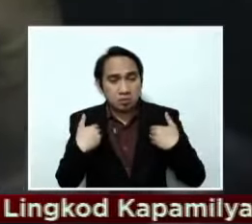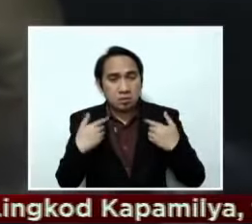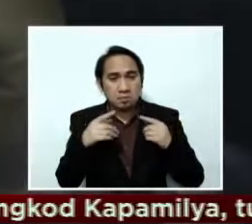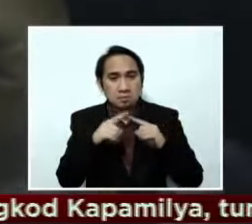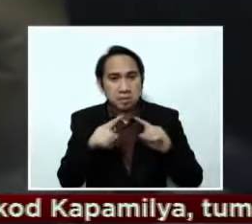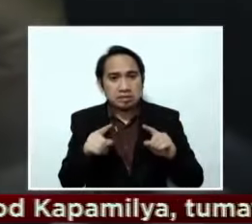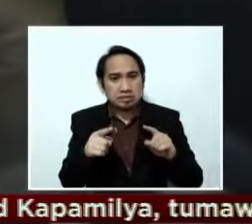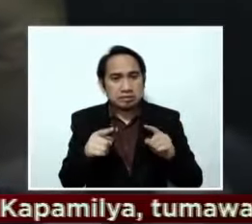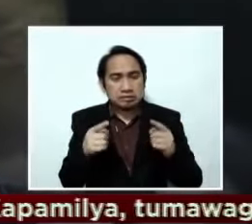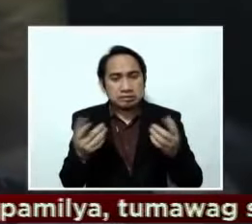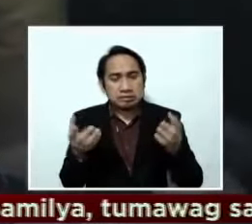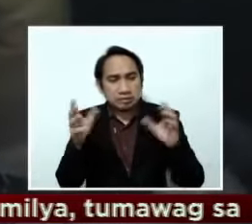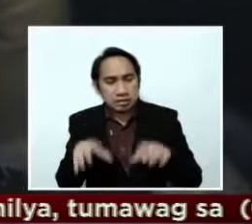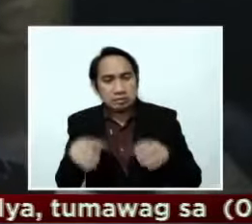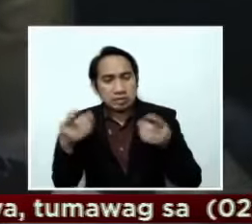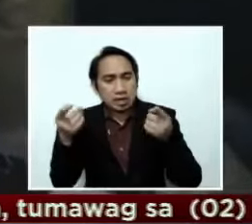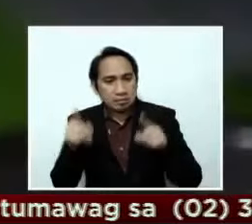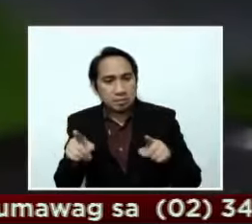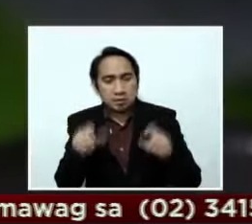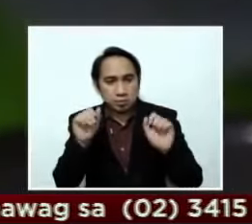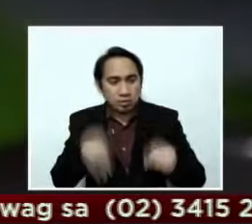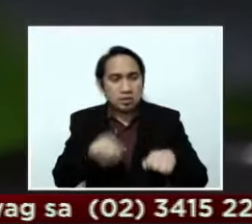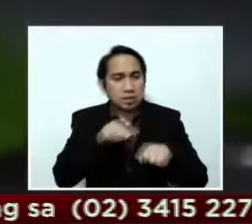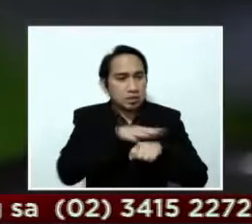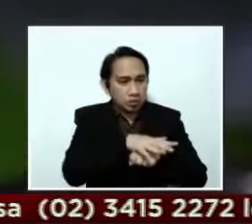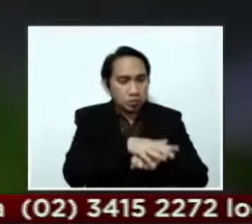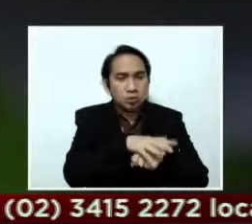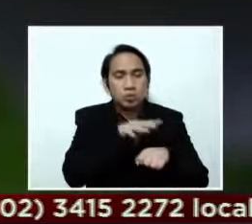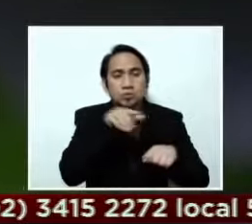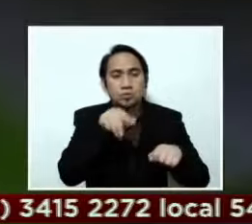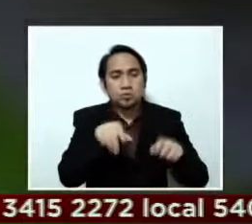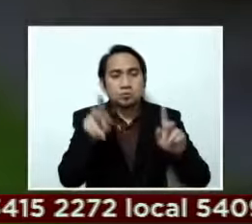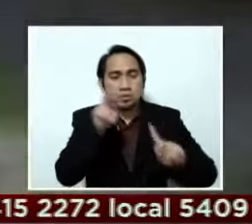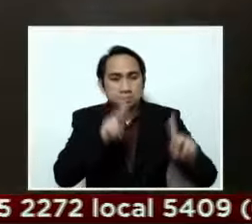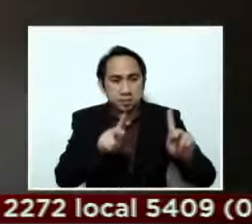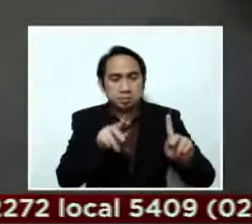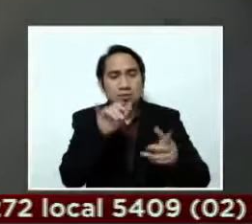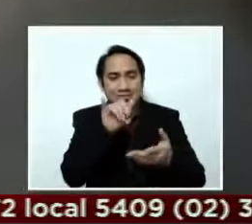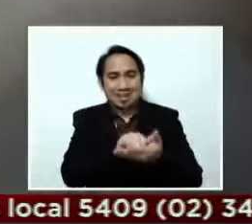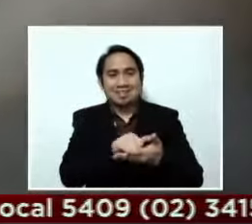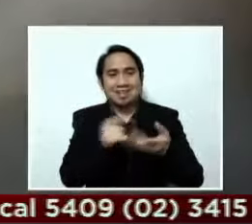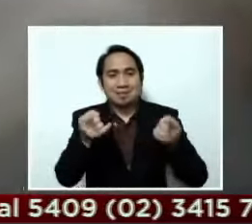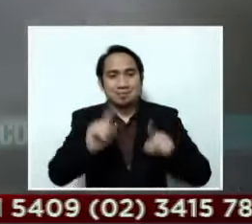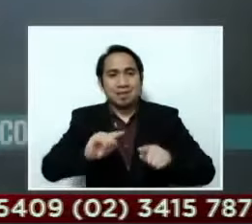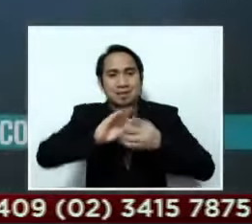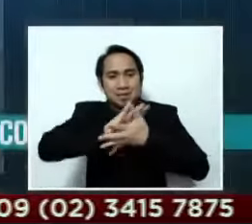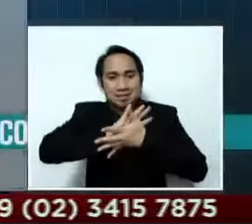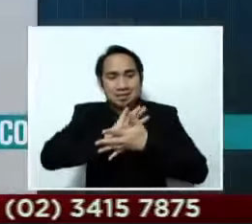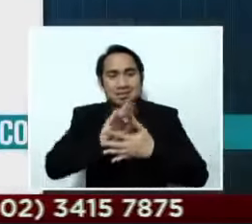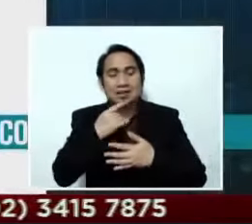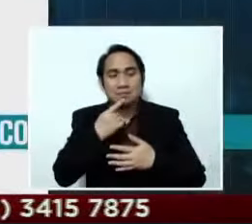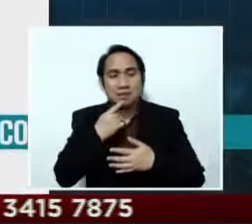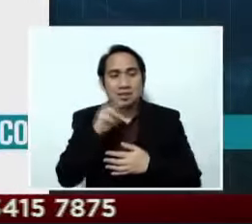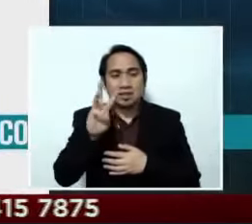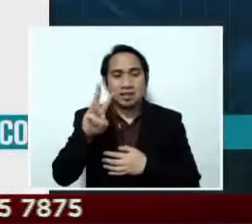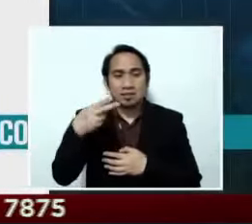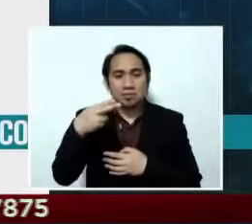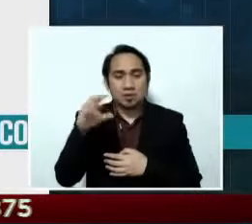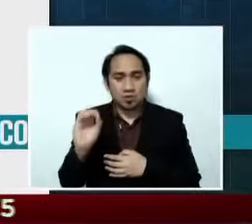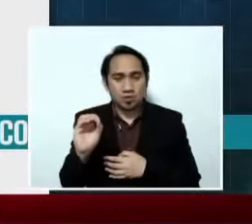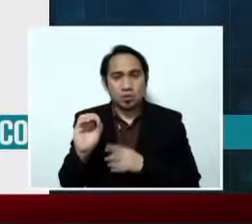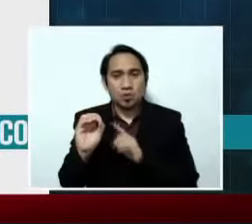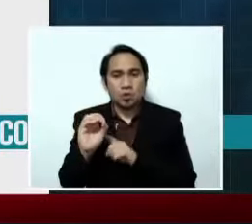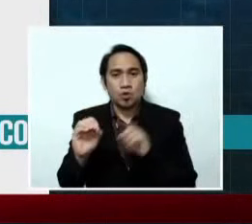Tulad ng nangyari sa SARS-CoV-2 na siyang nagdulot ng COVID-19. Ayon sa World Health Organization, zoonotic